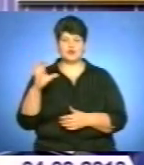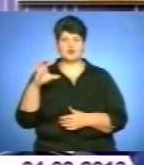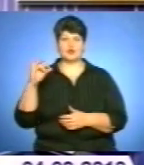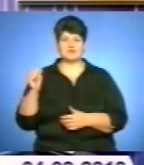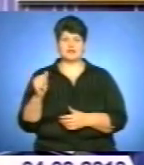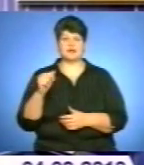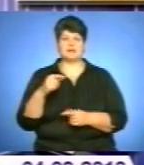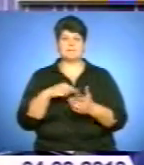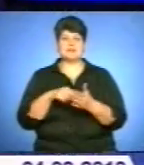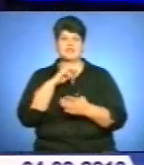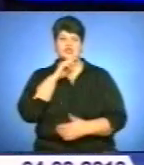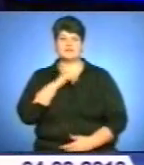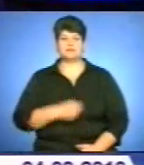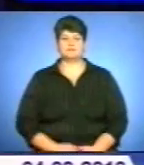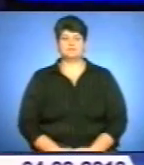Чернівці.